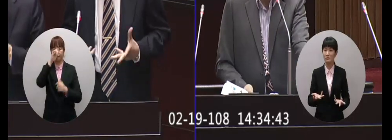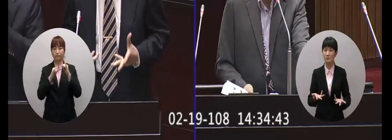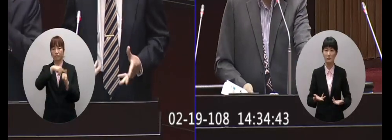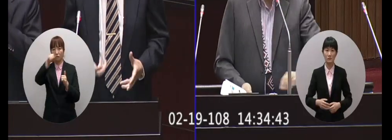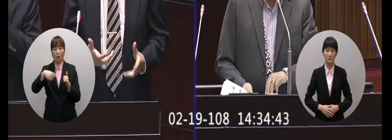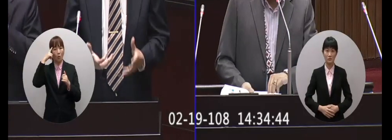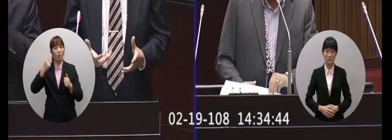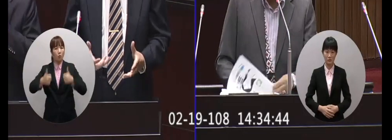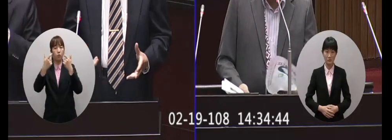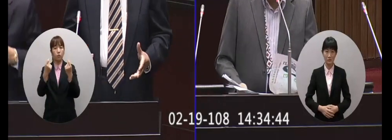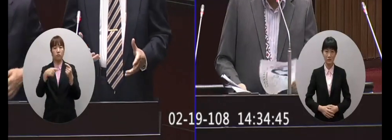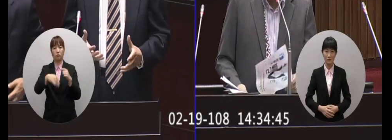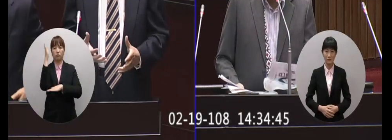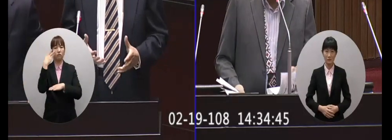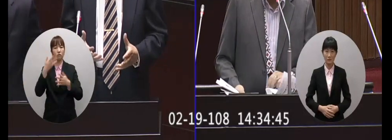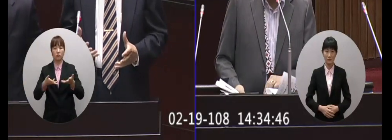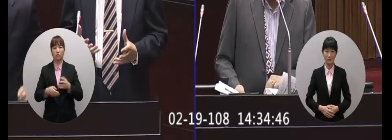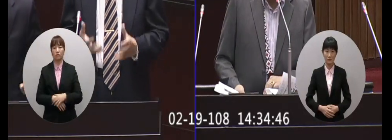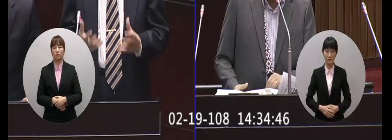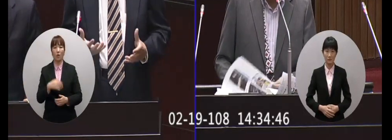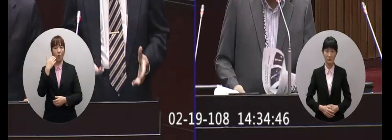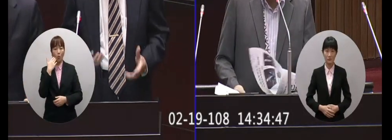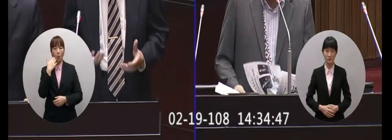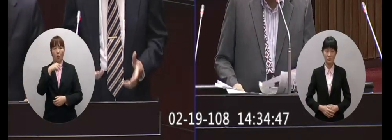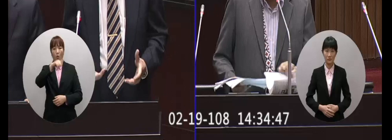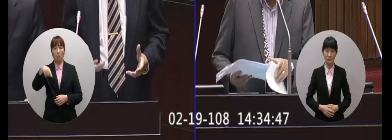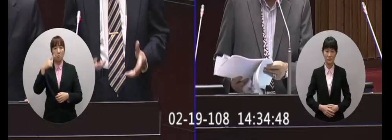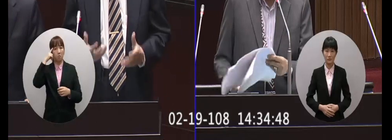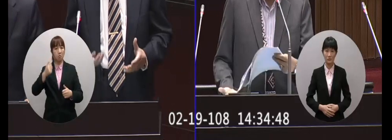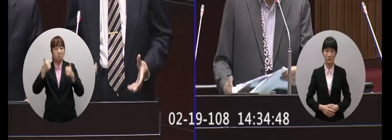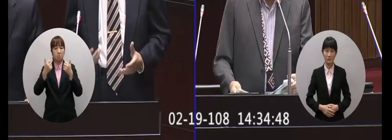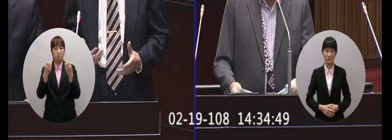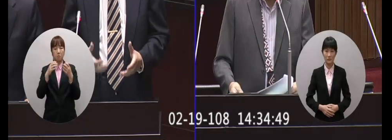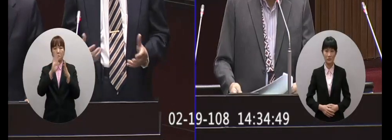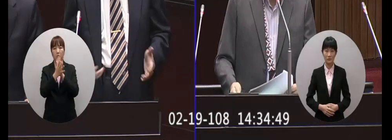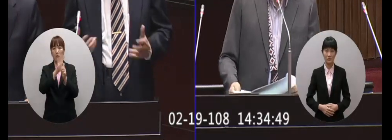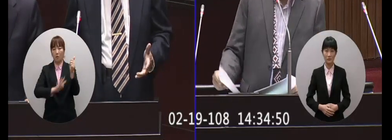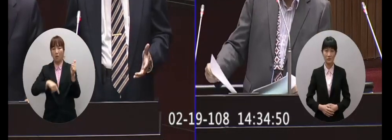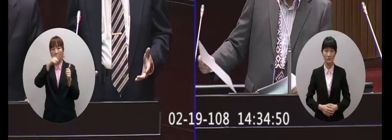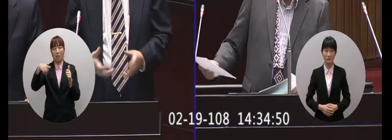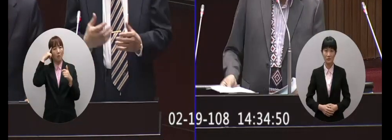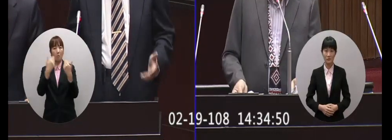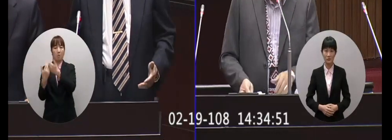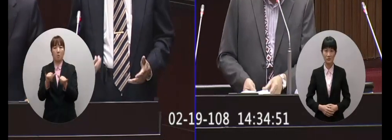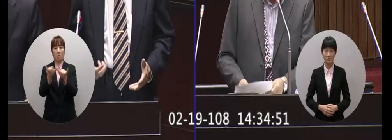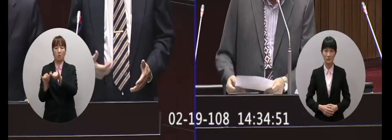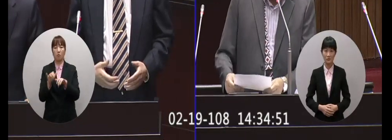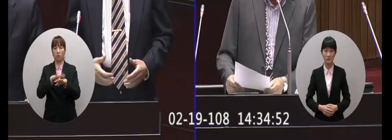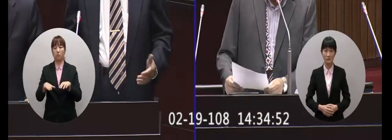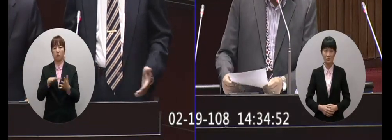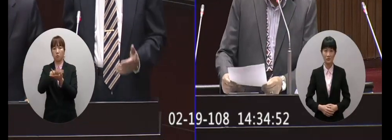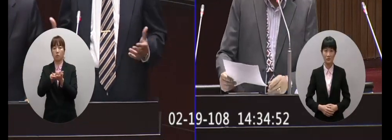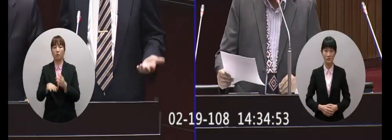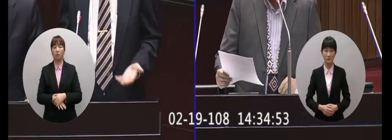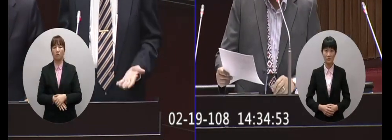有高度共識因為政治議題如果沒有高度的共識會造成很大的社會的分歧社會的紛擾